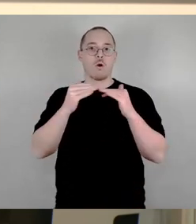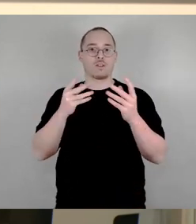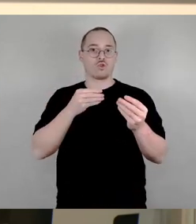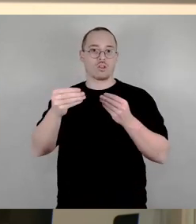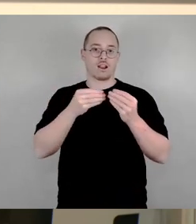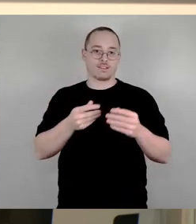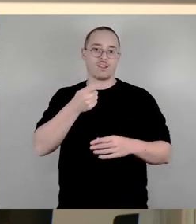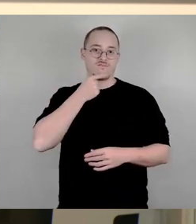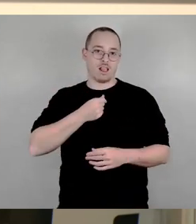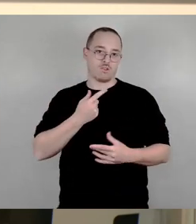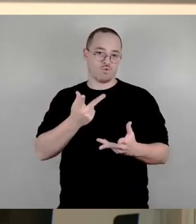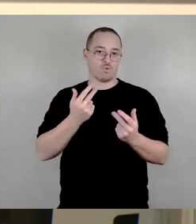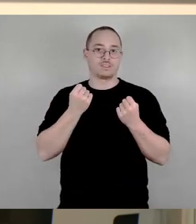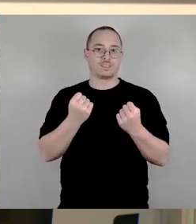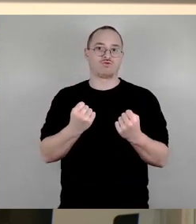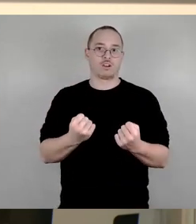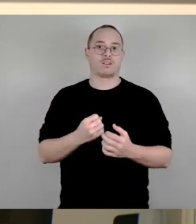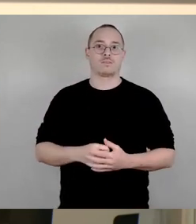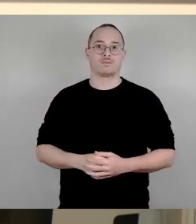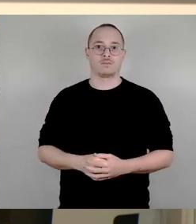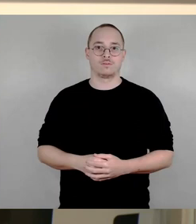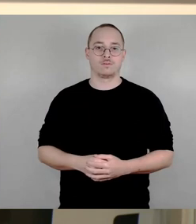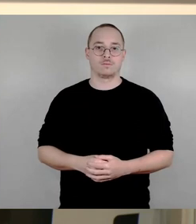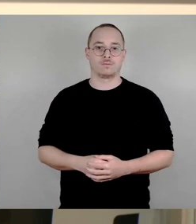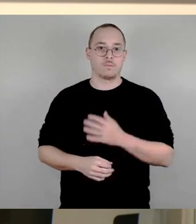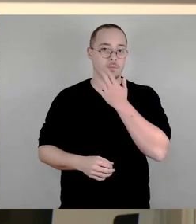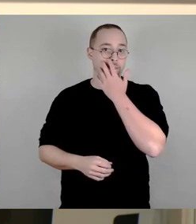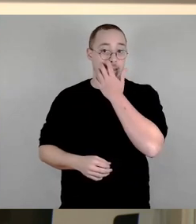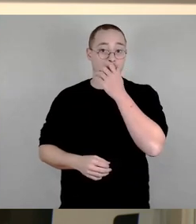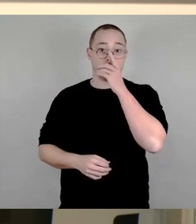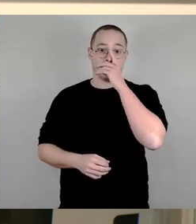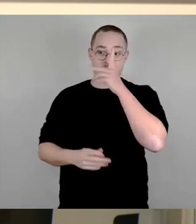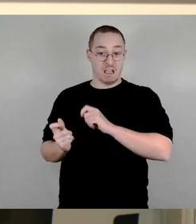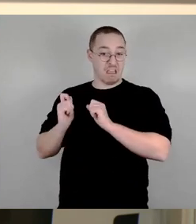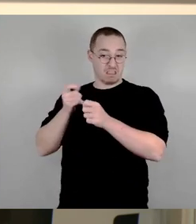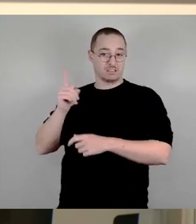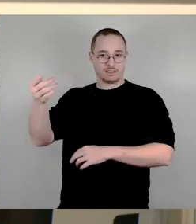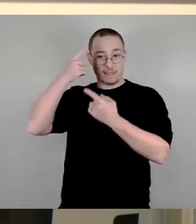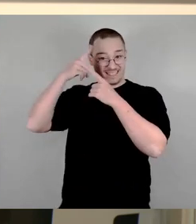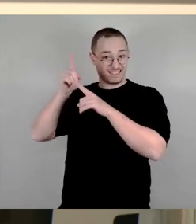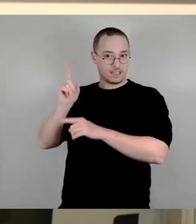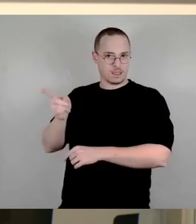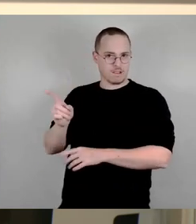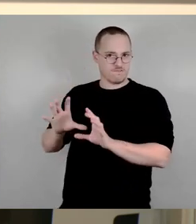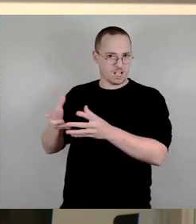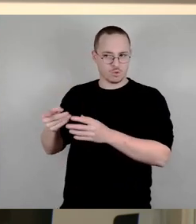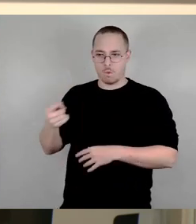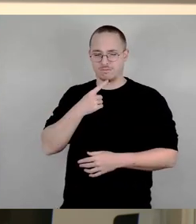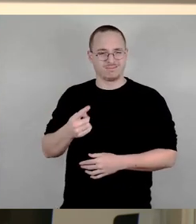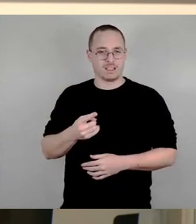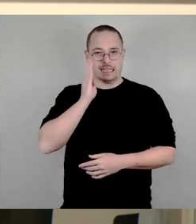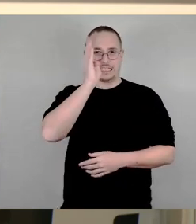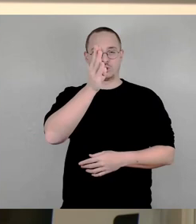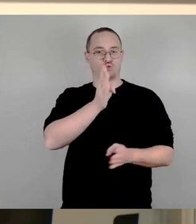Der Ergänzungsantrag der Dissidenten geht in eine falsche Richtung. Abgesehen davon, jetzt bin ich dran, abgesehen